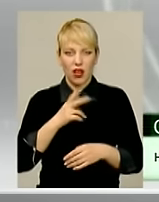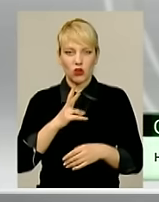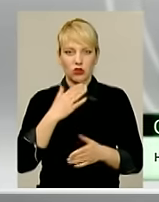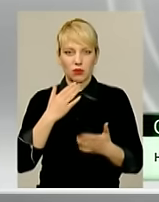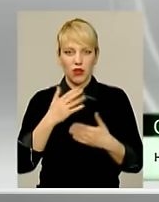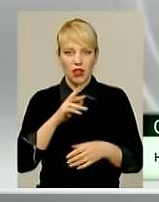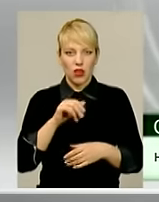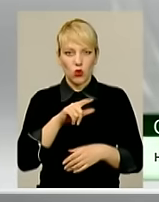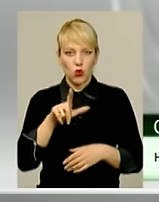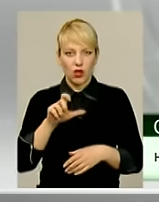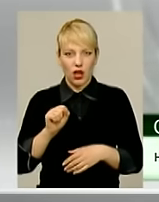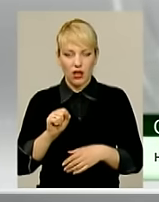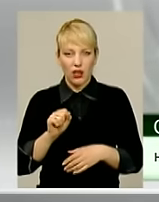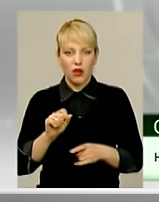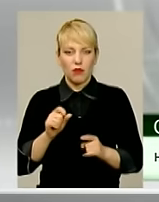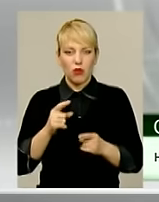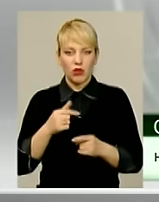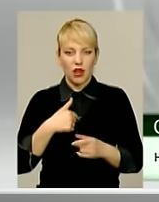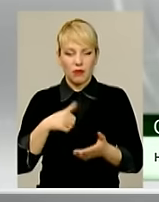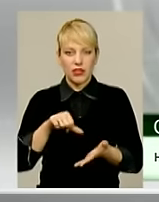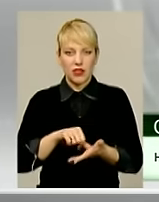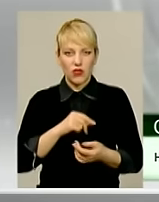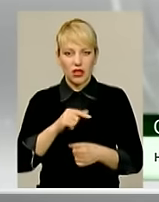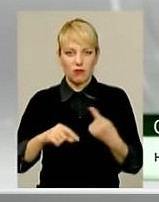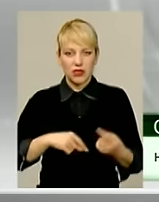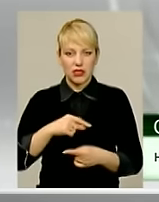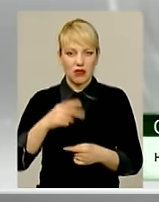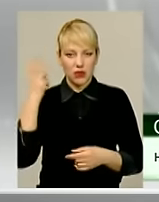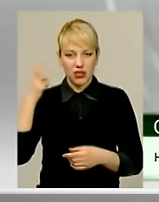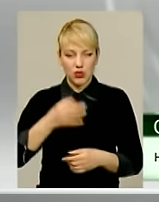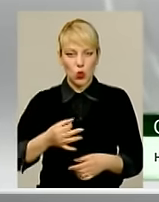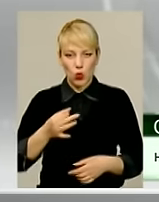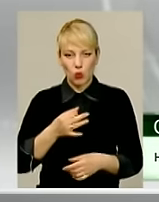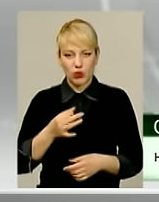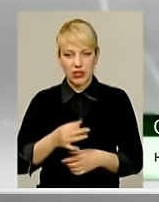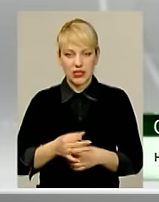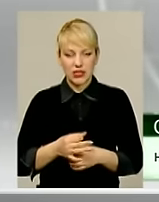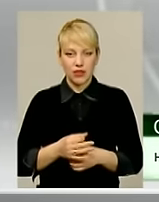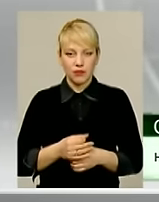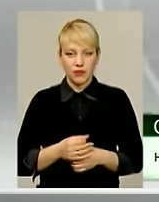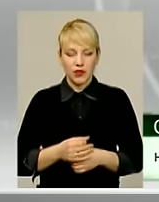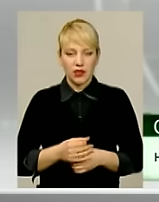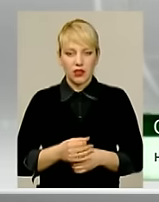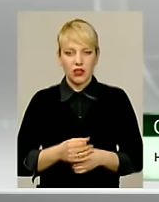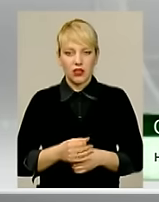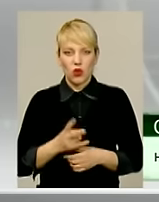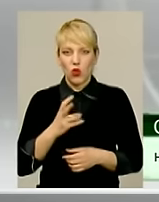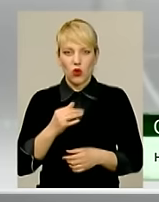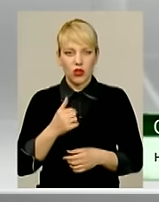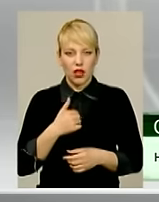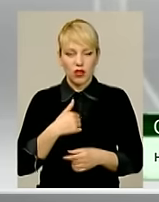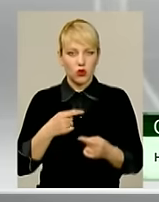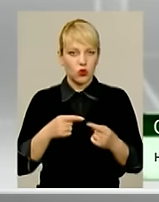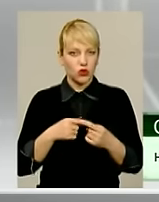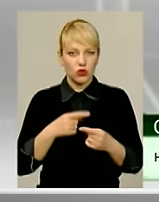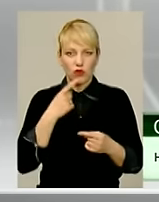з ядухою, так як, знову ж таки, представник бізнесу Хмельницької області і потім народний депутат, а він губернатор. Ну, я точно запевняю, що